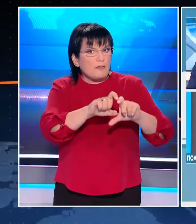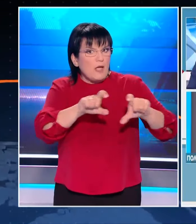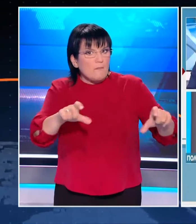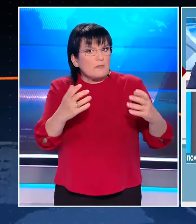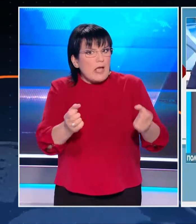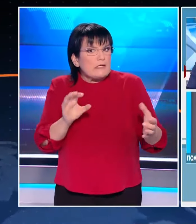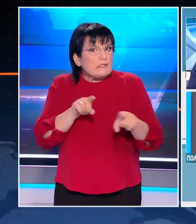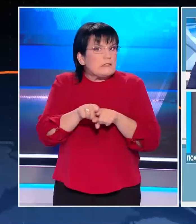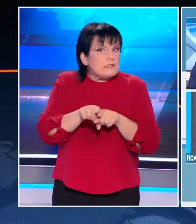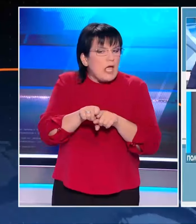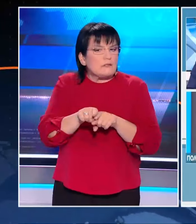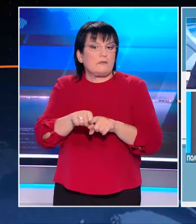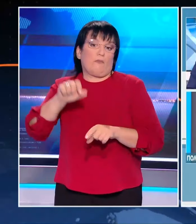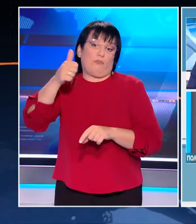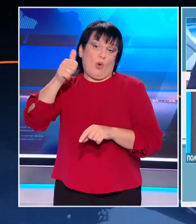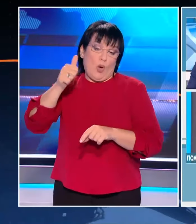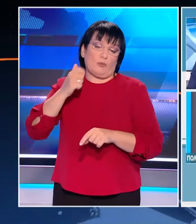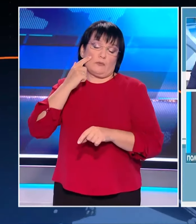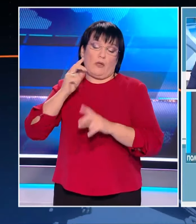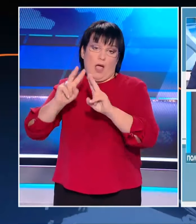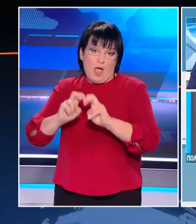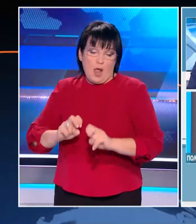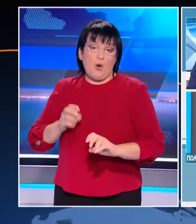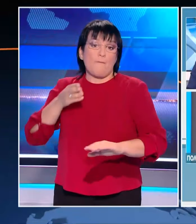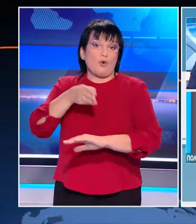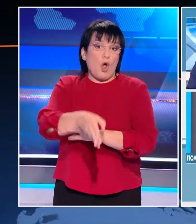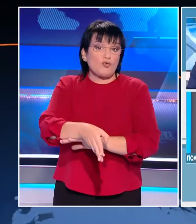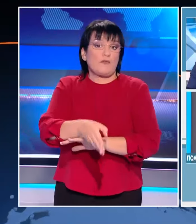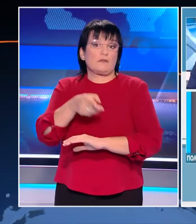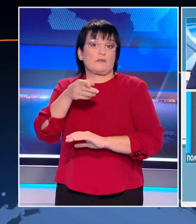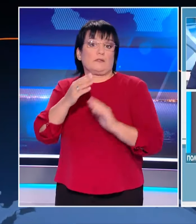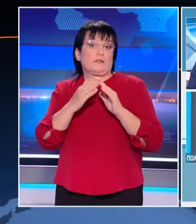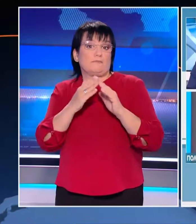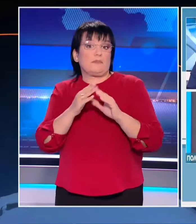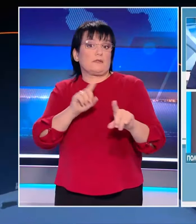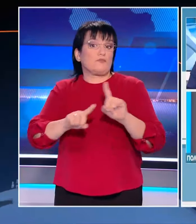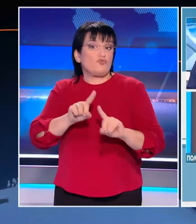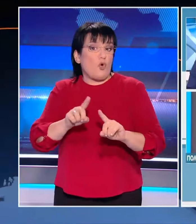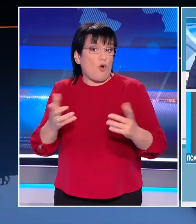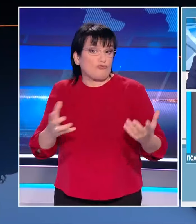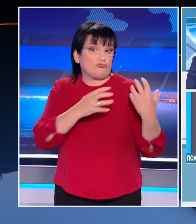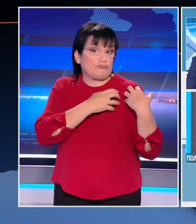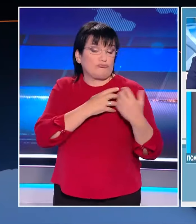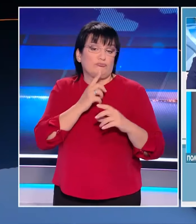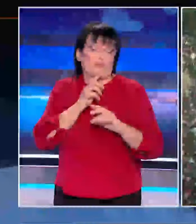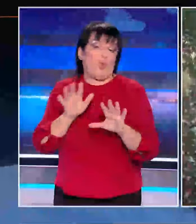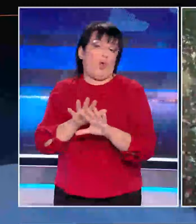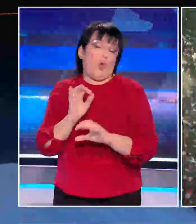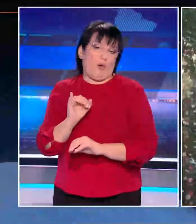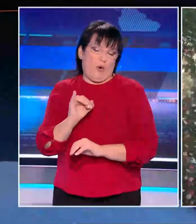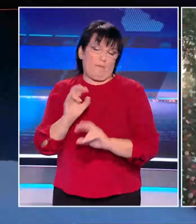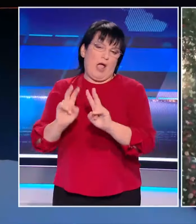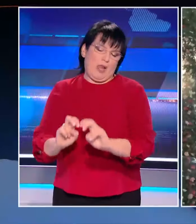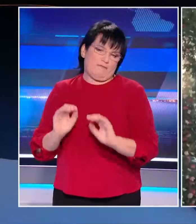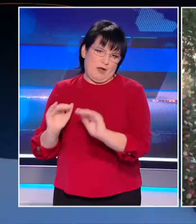διαμέρισμα, αφού ξεκαθαρίσει βέβαια πρώτα ποιος είχε πρόσβαση τελικά μέσα σε αυτό το οίκημα, δεν είναι ακόμη ξεκάθαρο. Είναι και